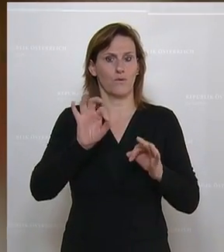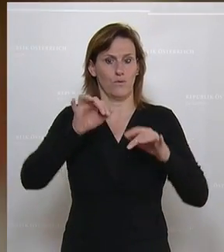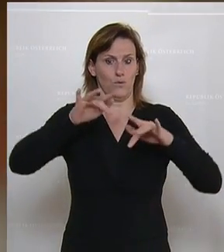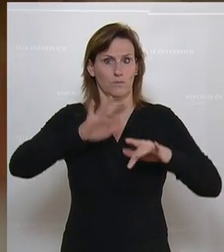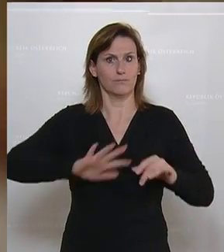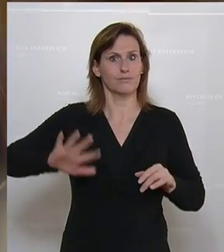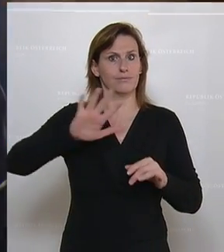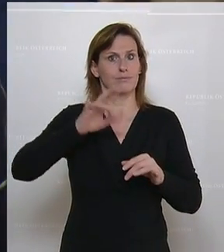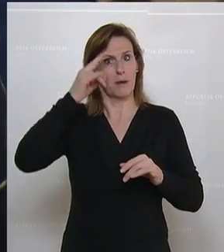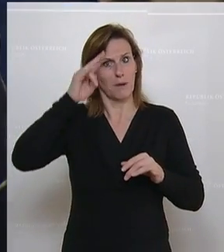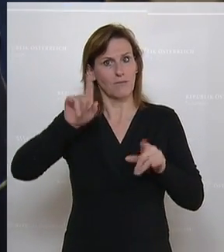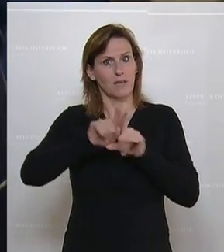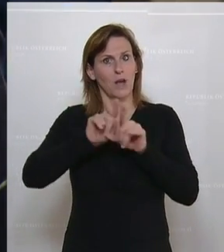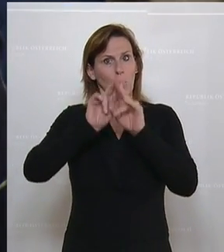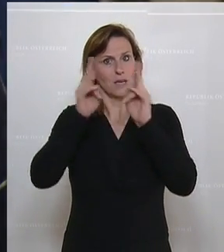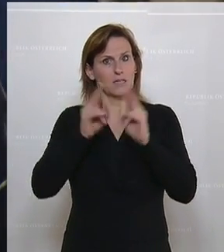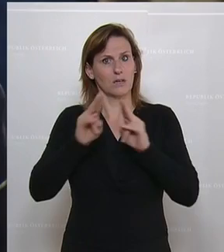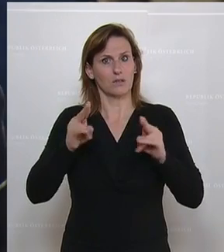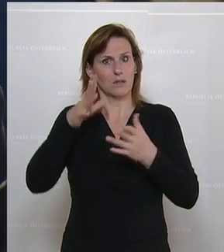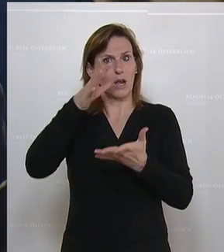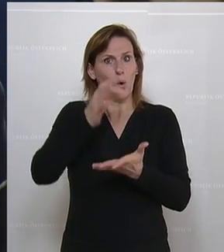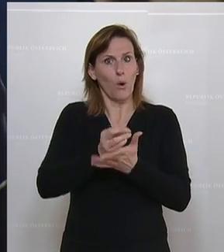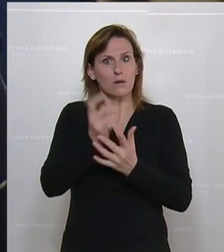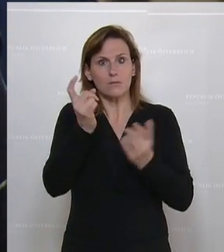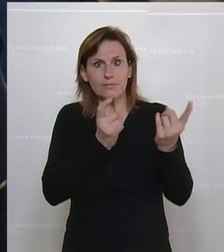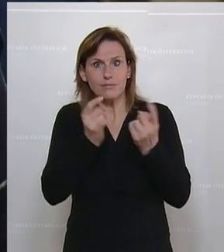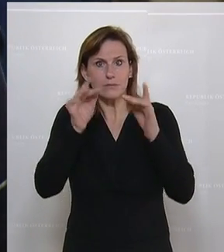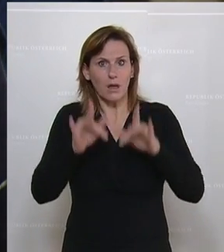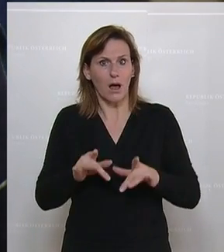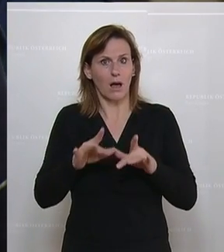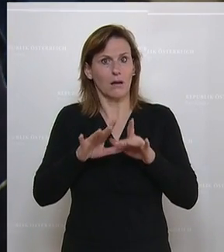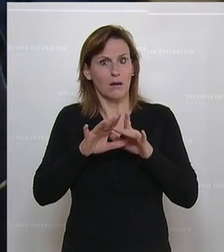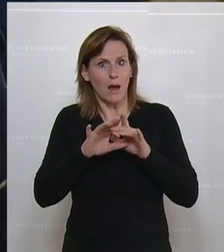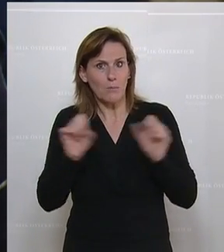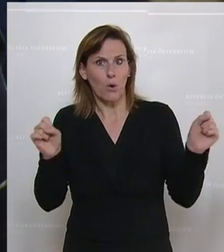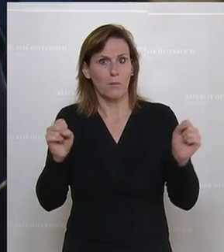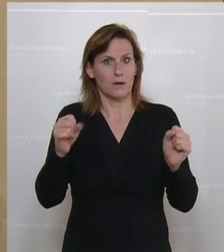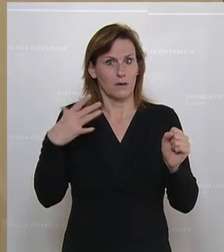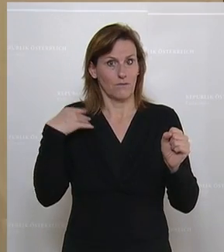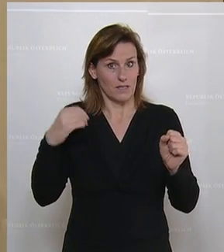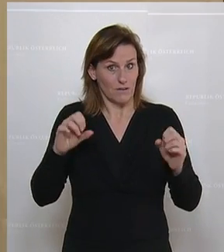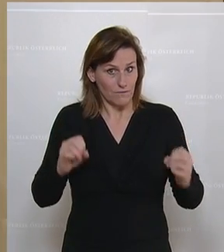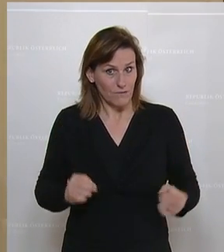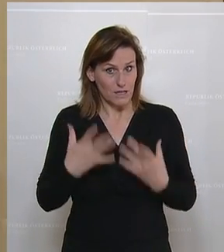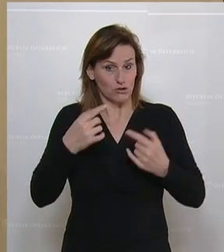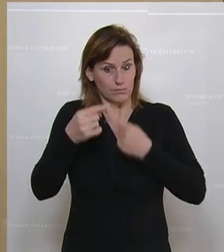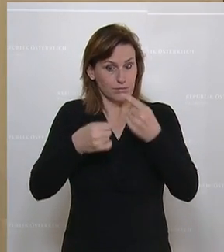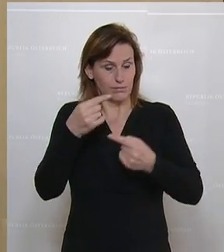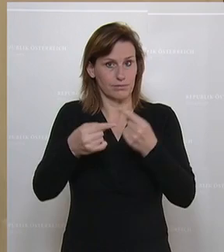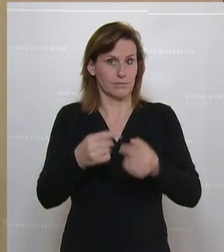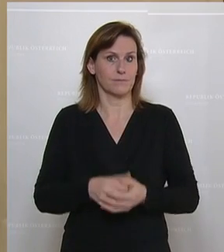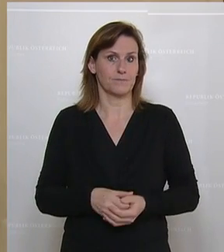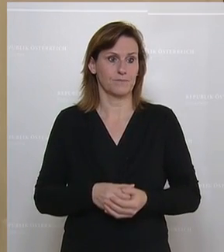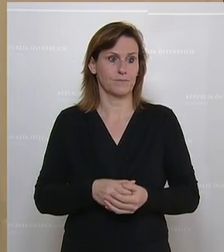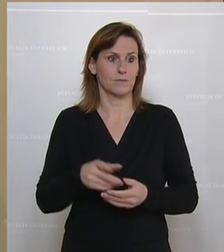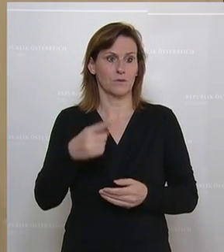als internationale Ort der Begegnung bedeutende Abkommen wiederbelebt? Nein, Herr Abgeordneter, Sie haben vollkommen recht. Das ist